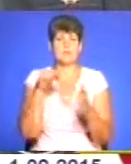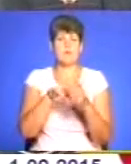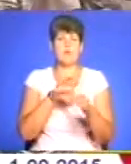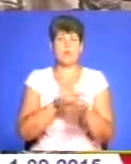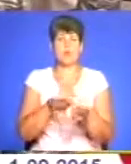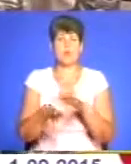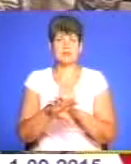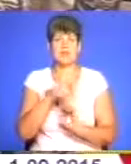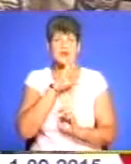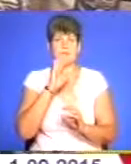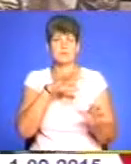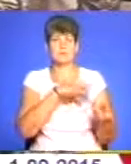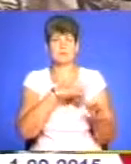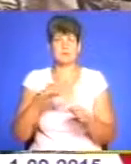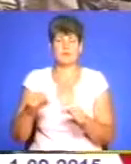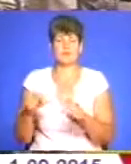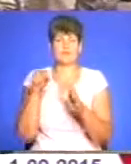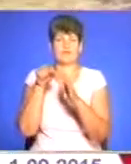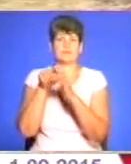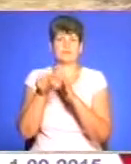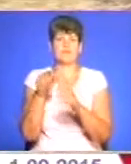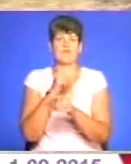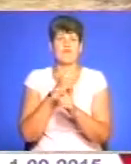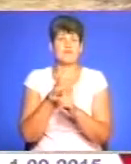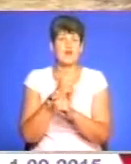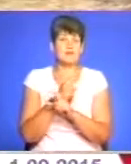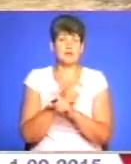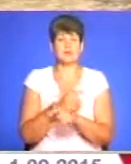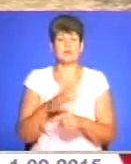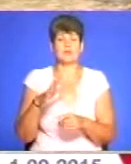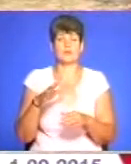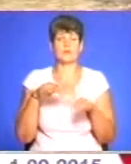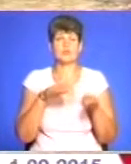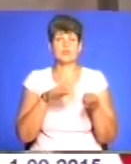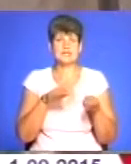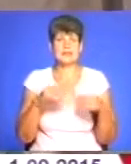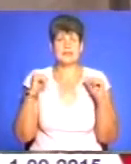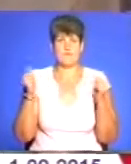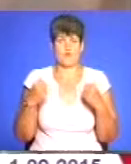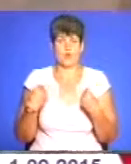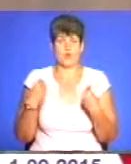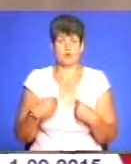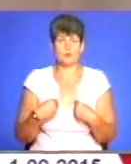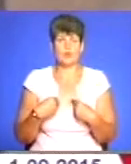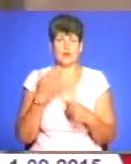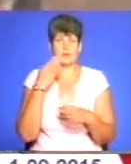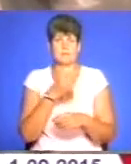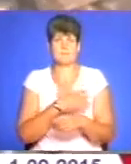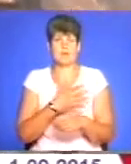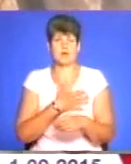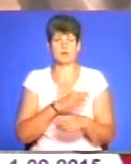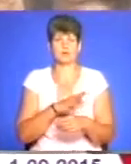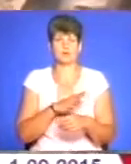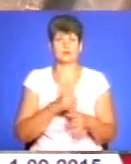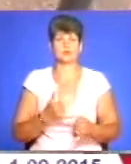А маму евакуювали вглиб Австрії. Славкові Луцишину вояки пишили форму, а коли під час боїв його поранило, був